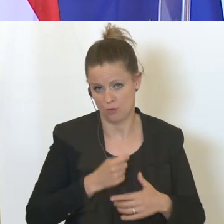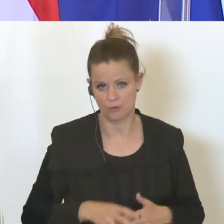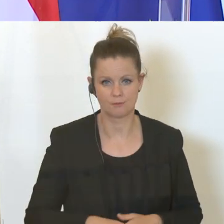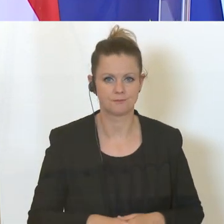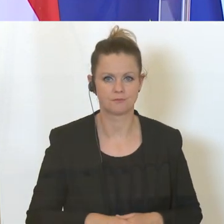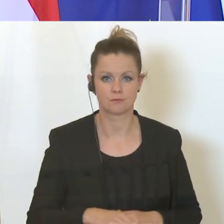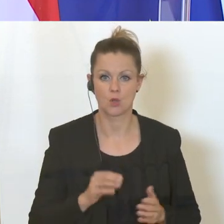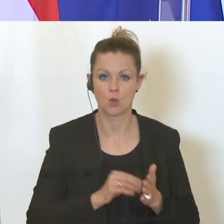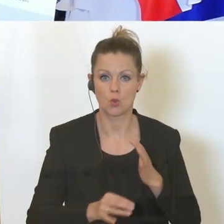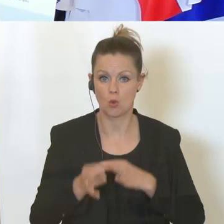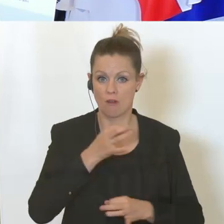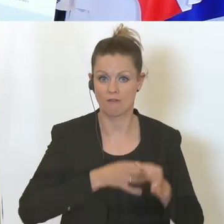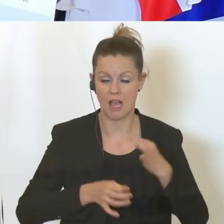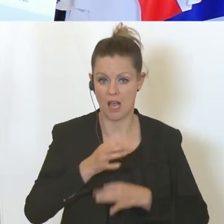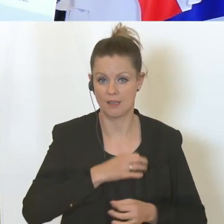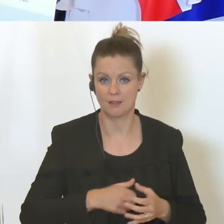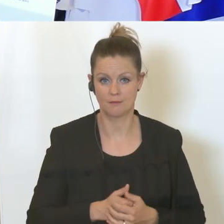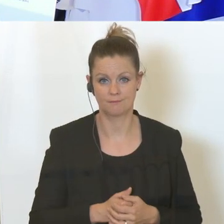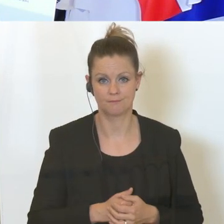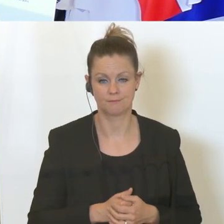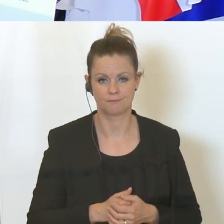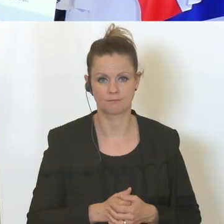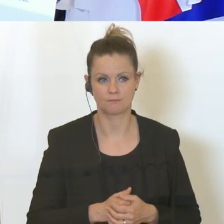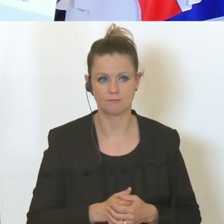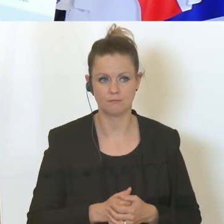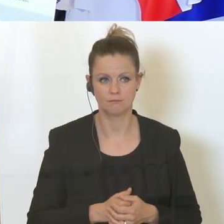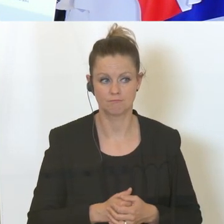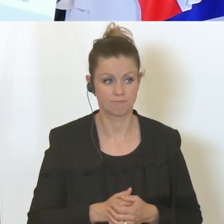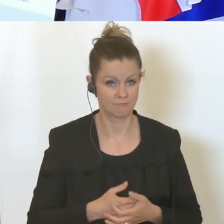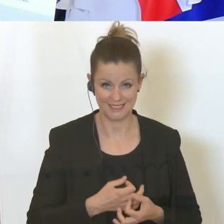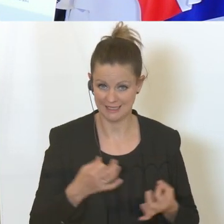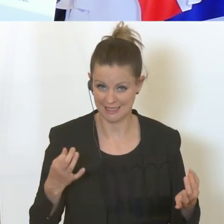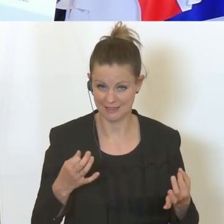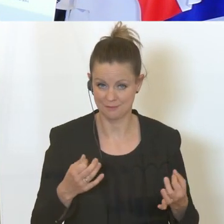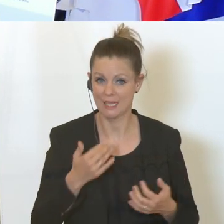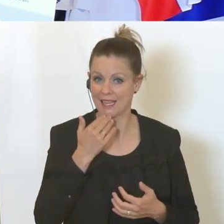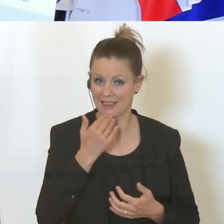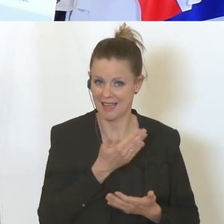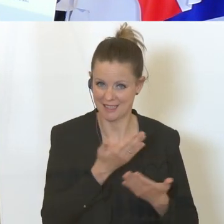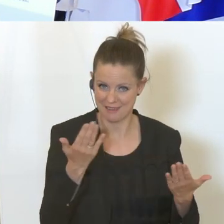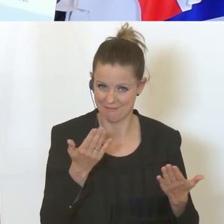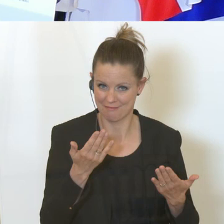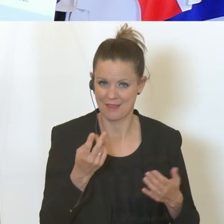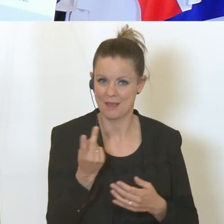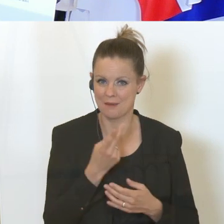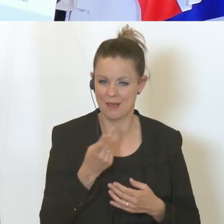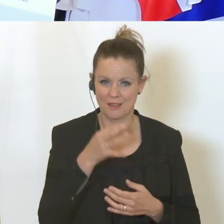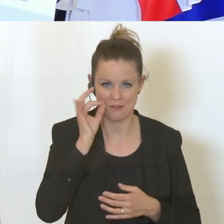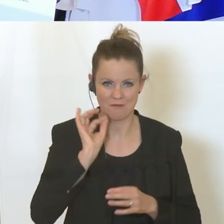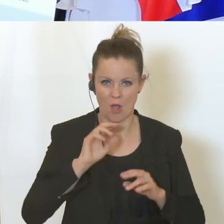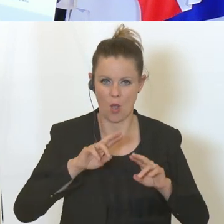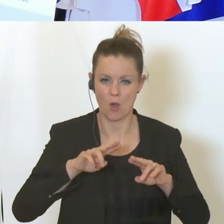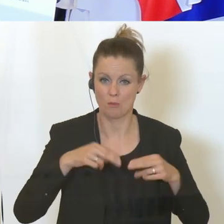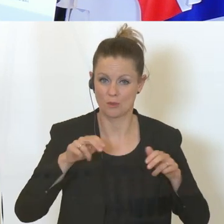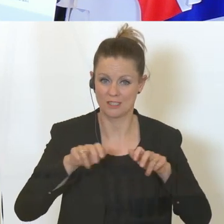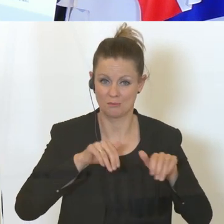Gibt es noch weitere Fragen von Ihnen? Das ist nicht der Fall. Dann danke den beiden Bundesministerinnen, Ihnen danke